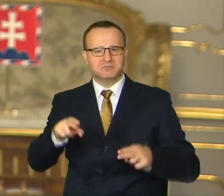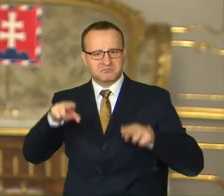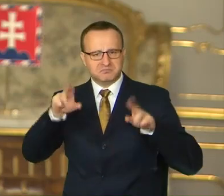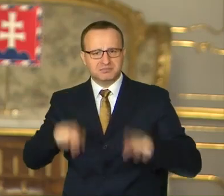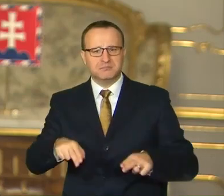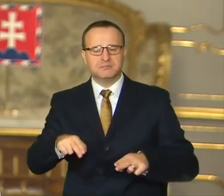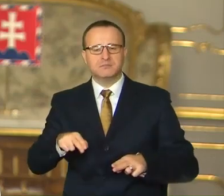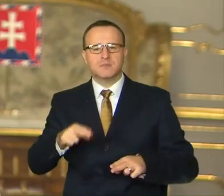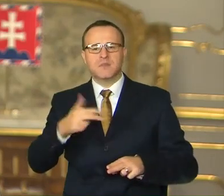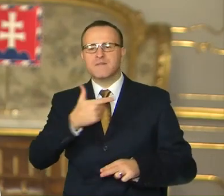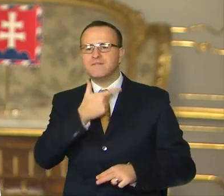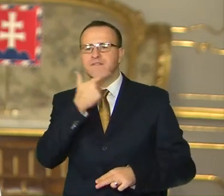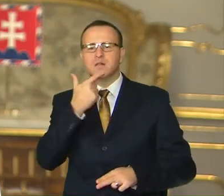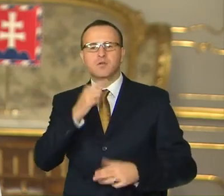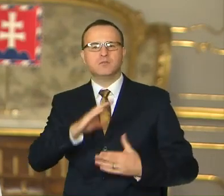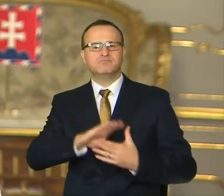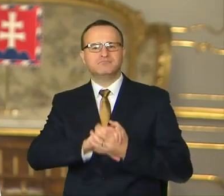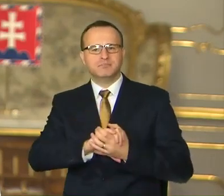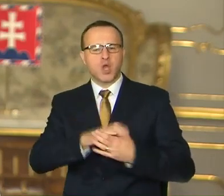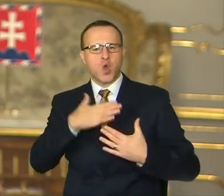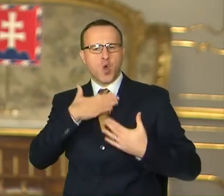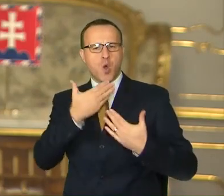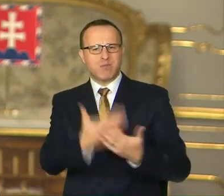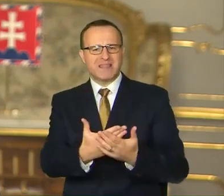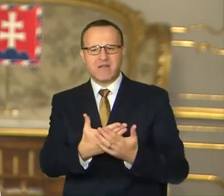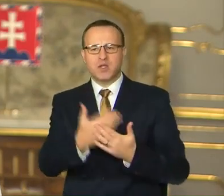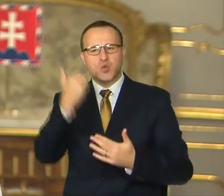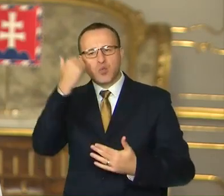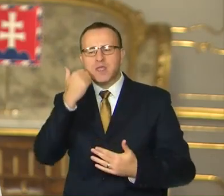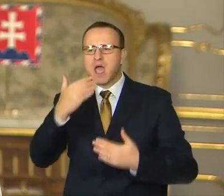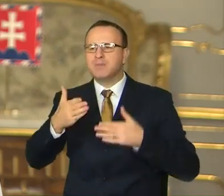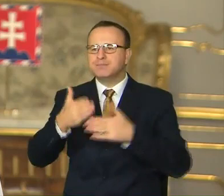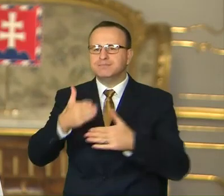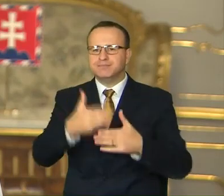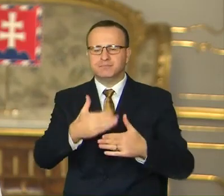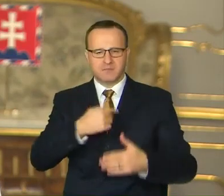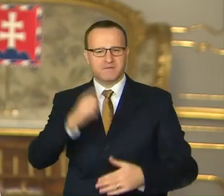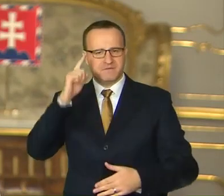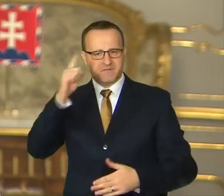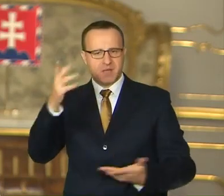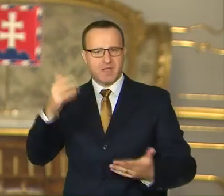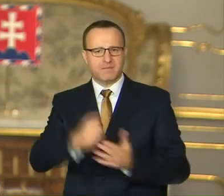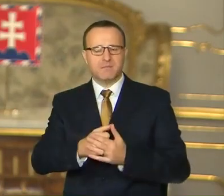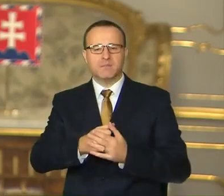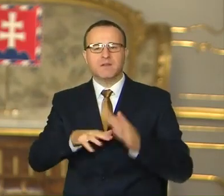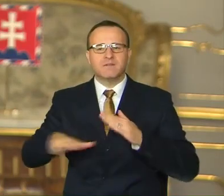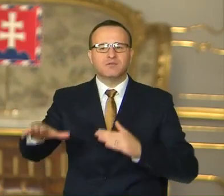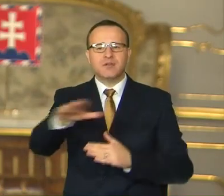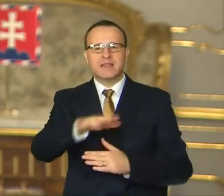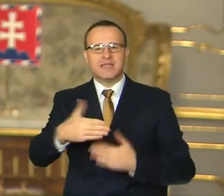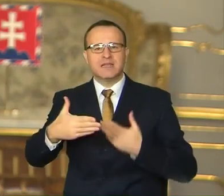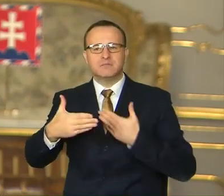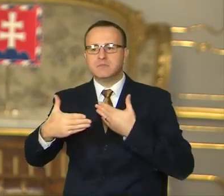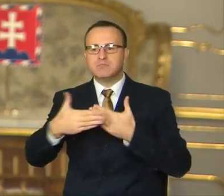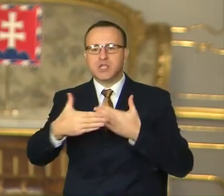súcitný, veľkorysý a obetavý byť vieme. Zvlášť, keď nás všetkých zbliží nešťastie,